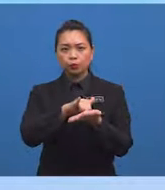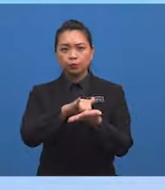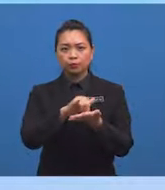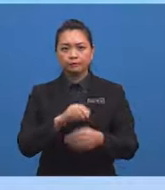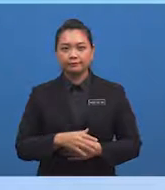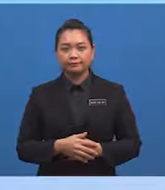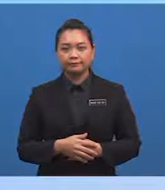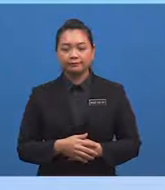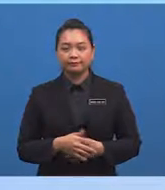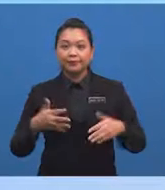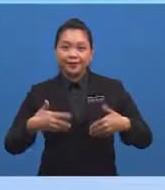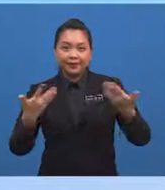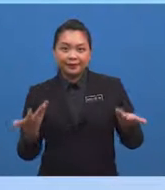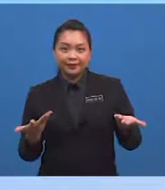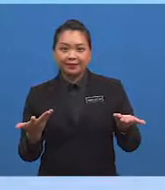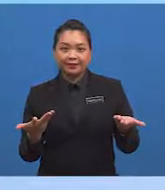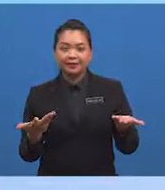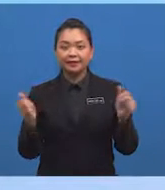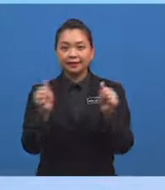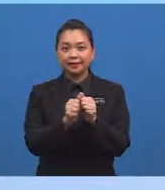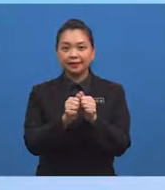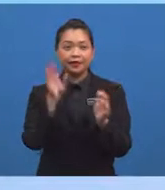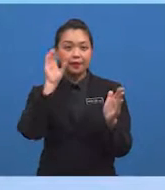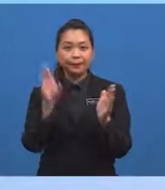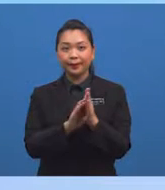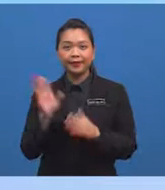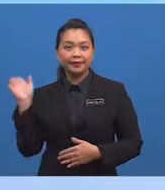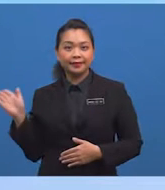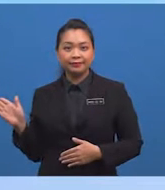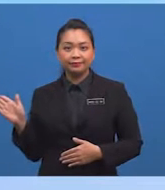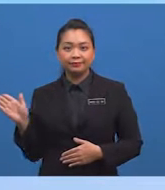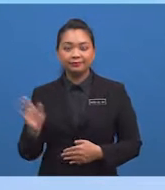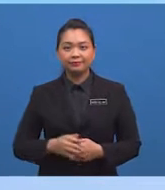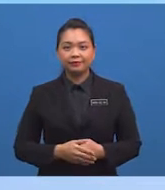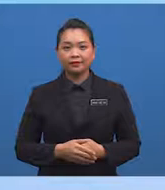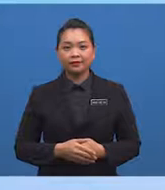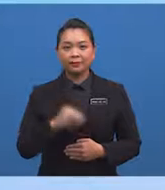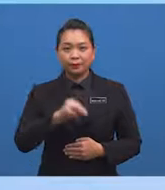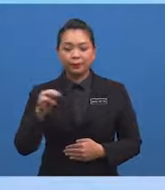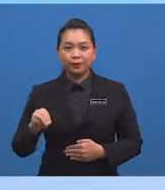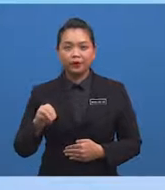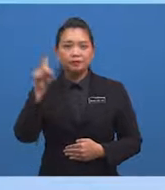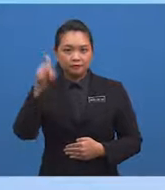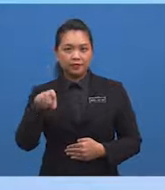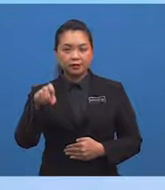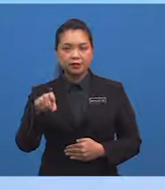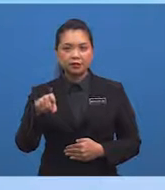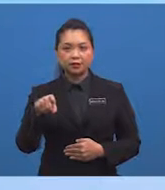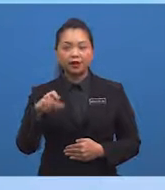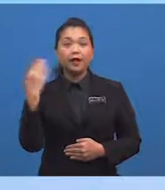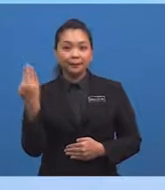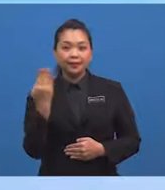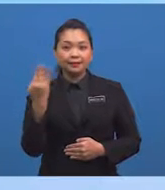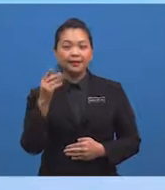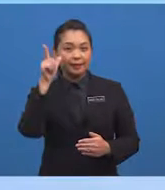Bagaimana pula dengan gambar kedua ini? Murid-murid pastinya